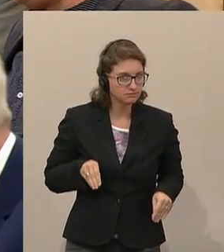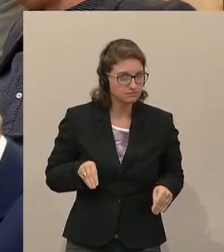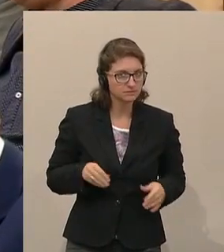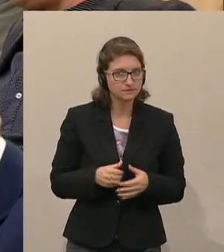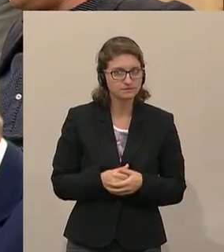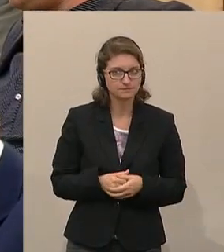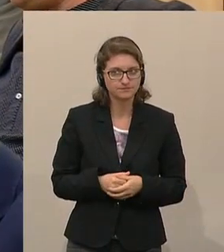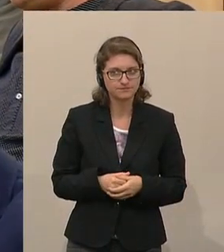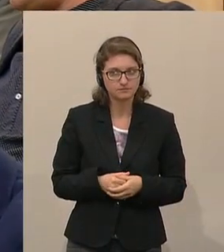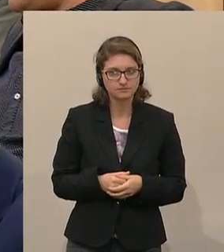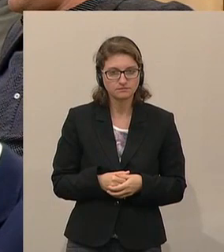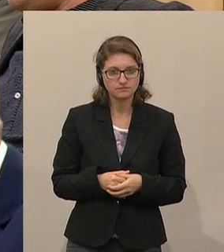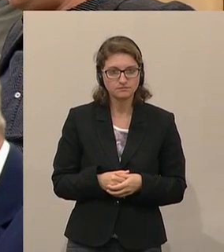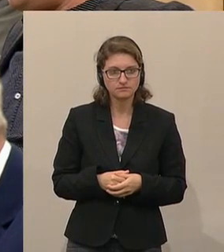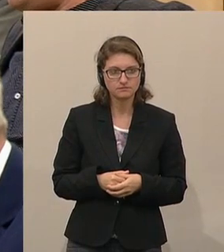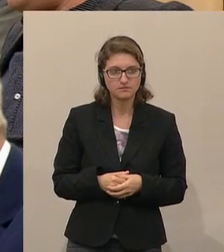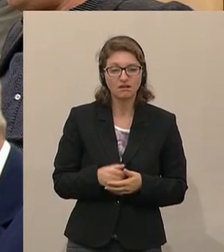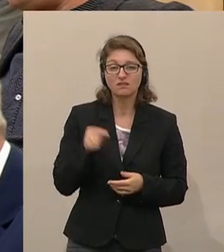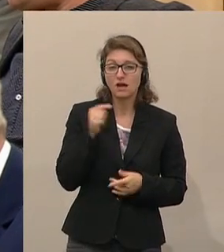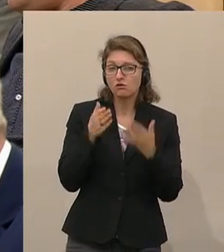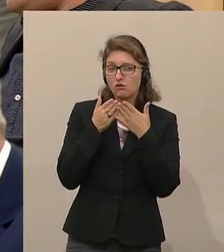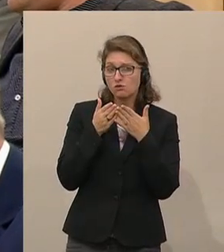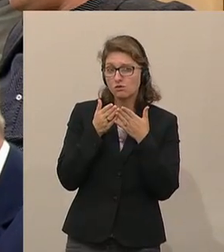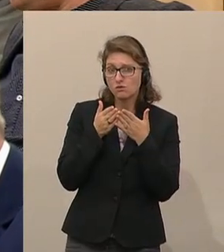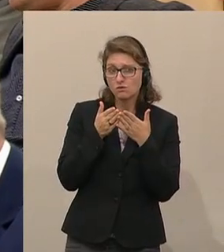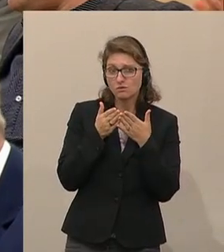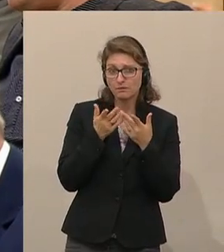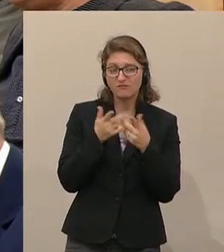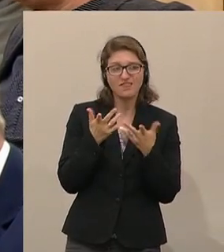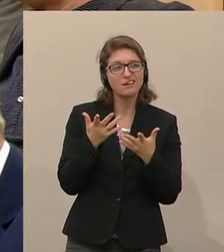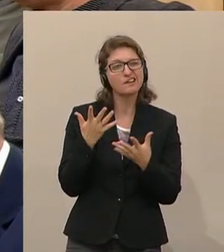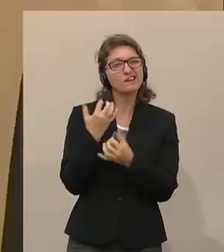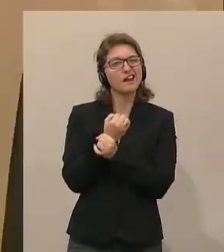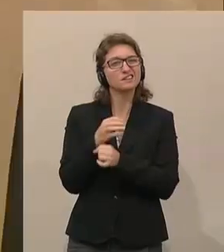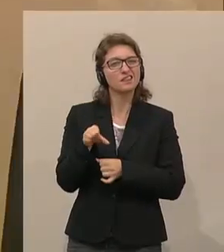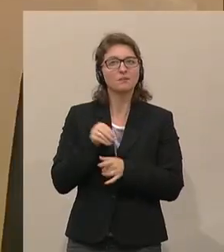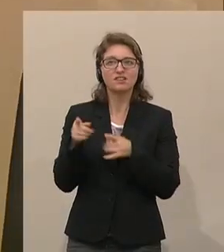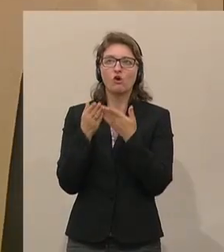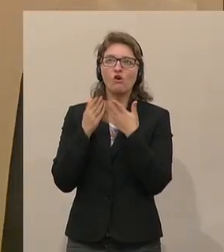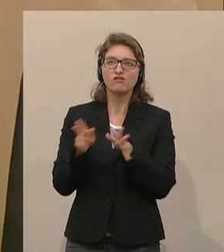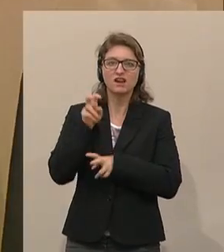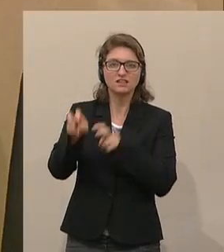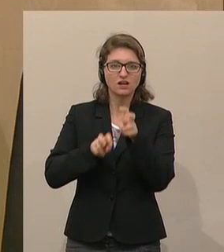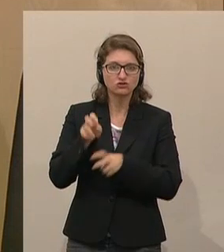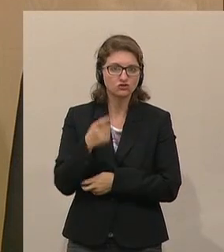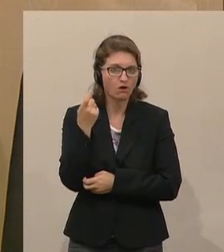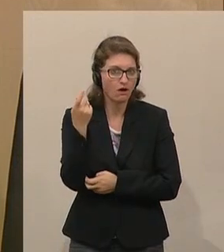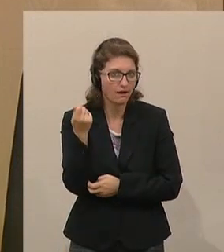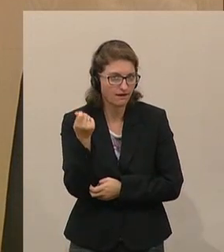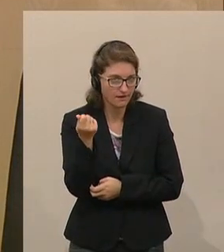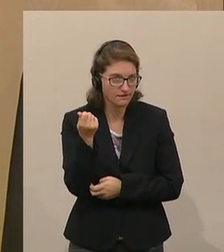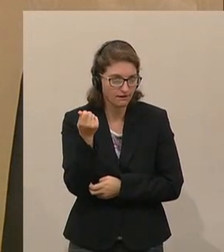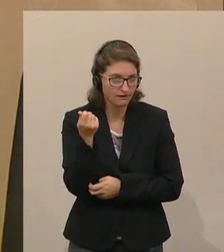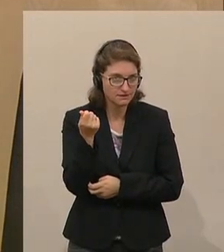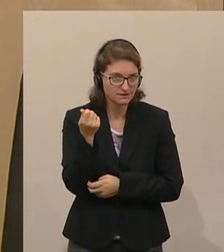öffentliche Steuergelder, um die Geiseln freizubekommen, nicht komplett für eine Auszahlung verwendet haben soll,